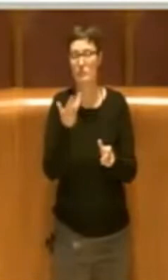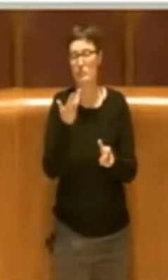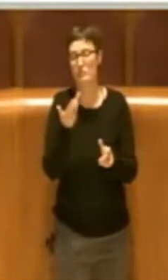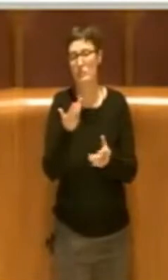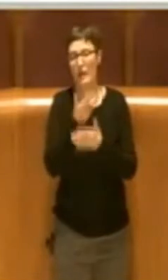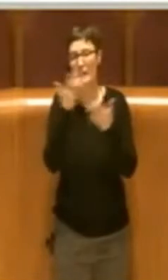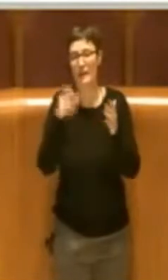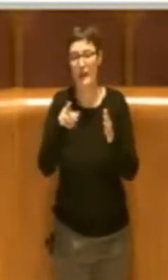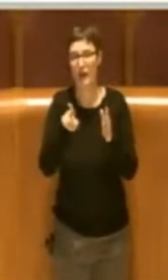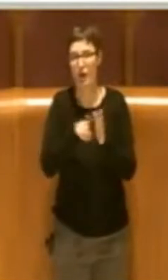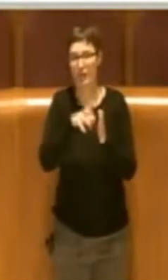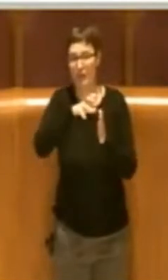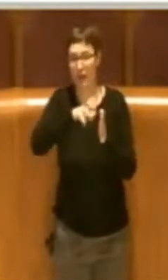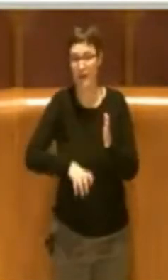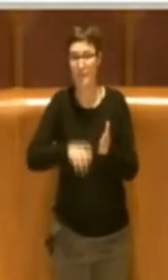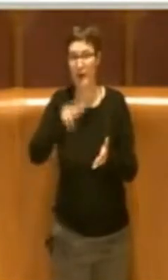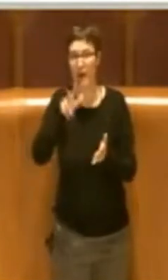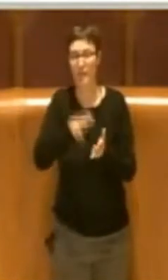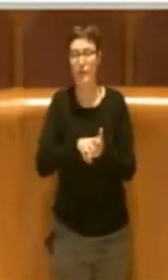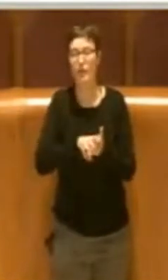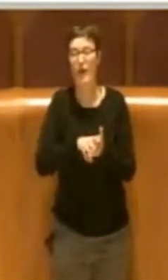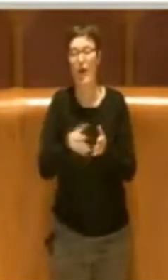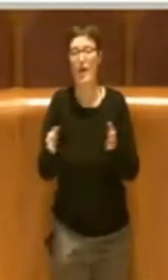'approvazione della presente delibera.